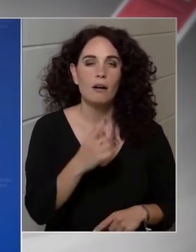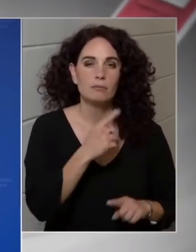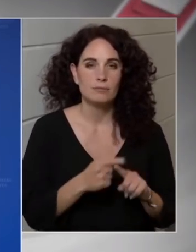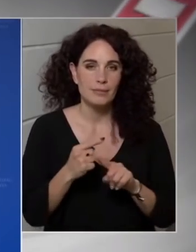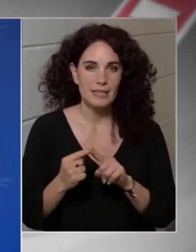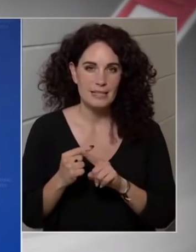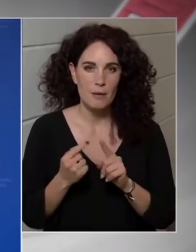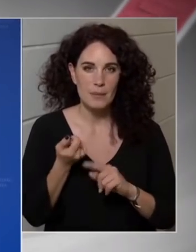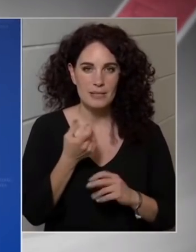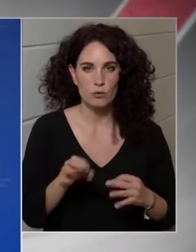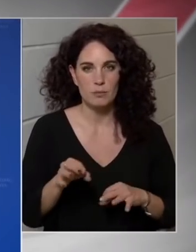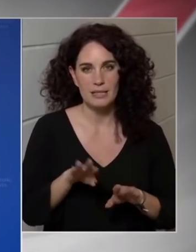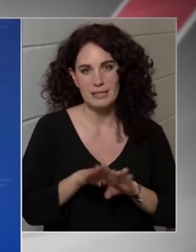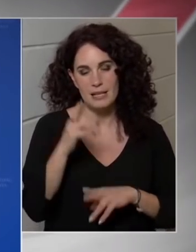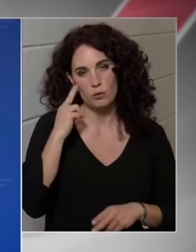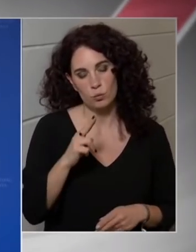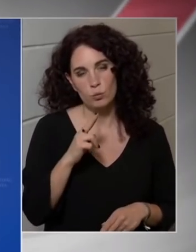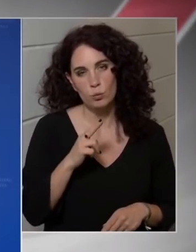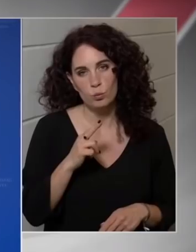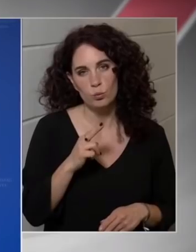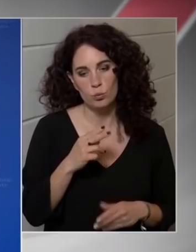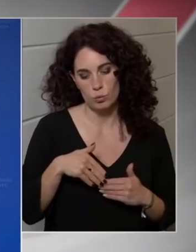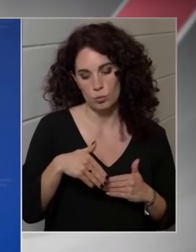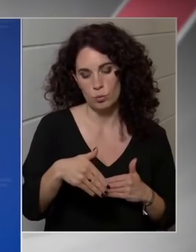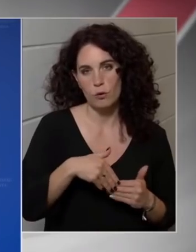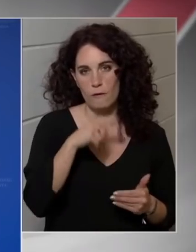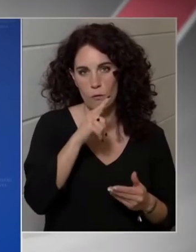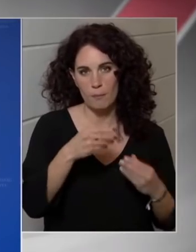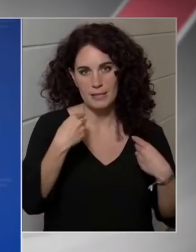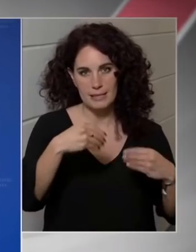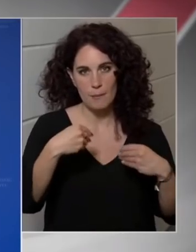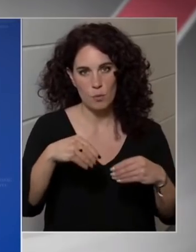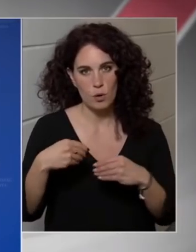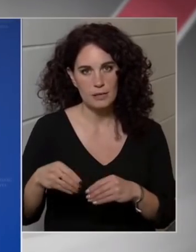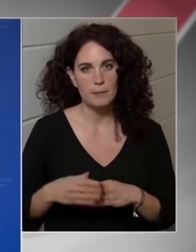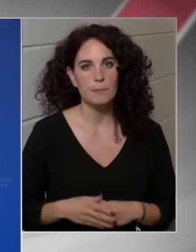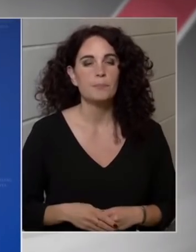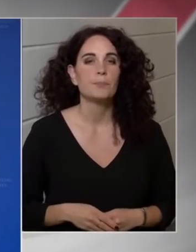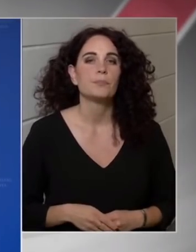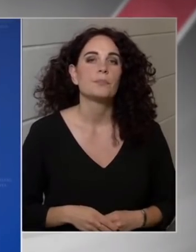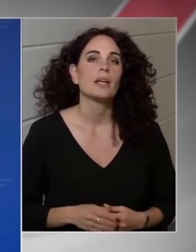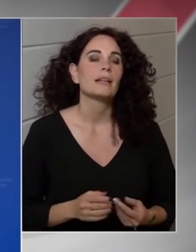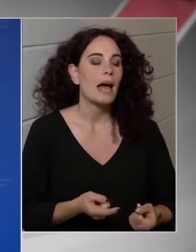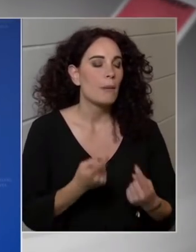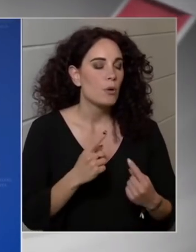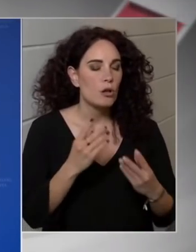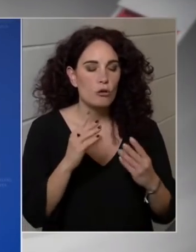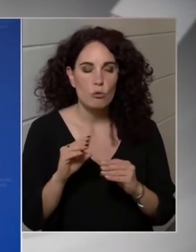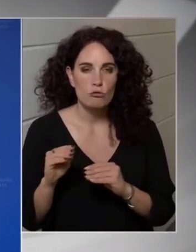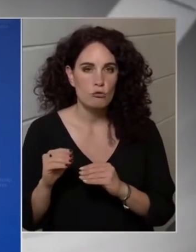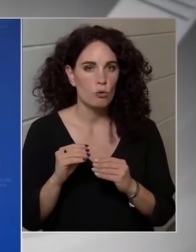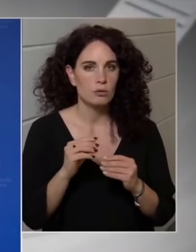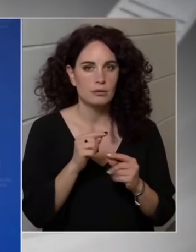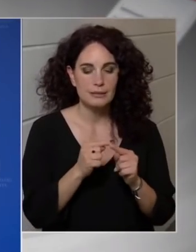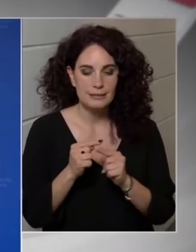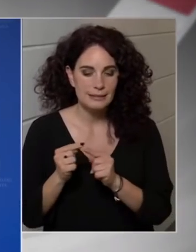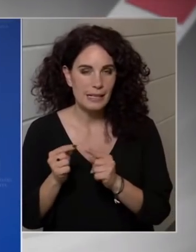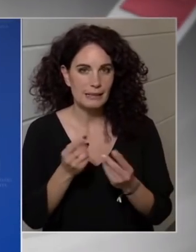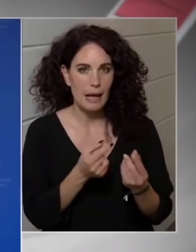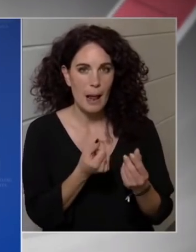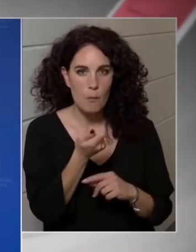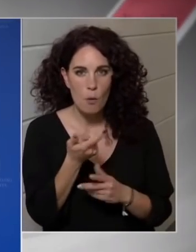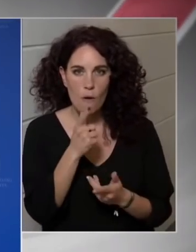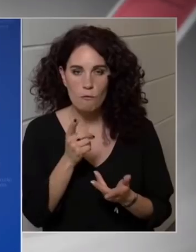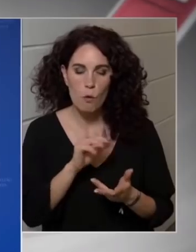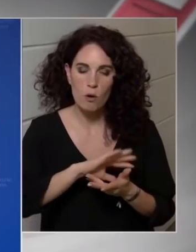pénzügymiszter úr majd a közeljövőbe be fog számolni. De ebből a sok-sok tételből fog összeönni még ez a plusz 100